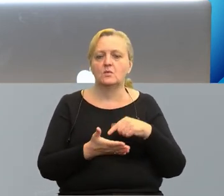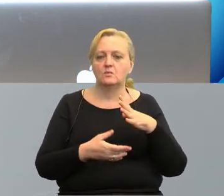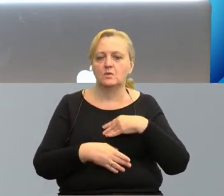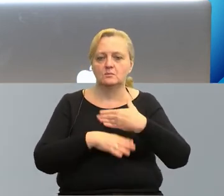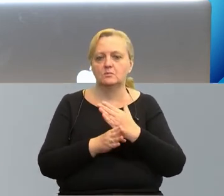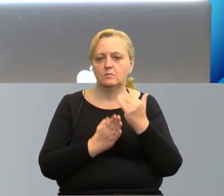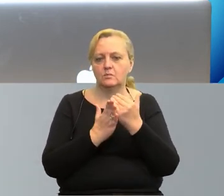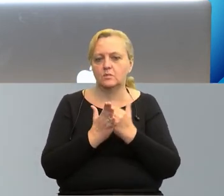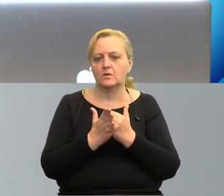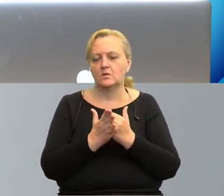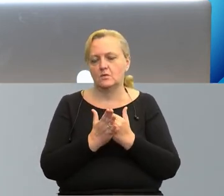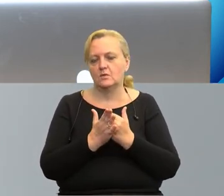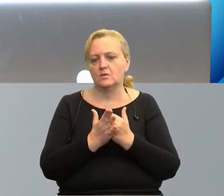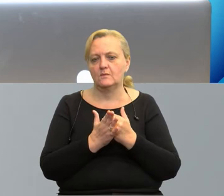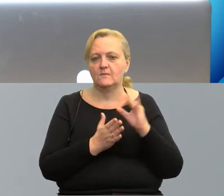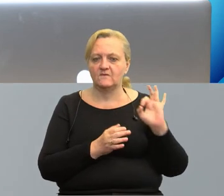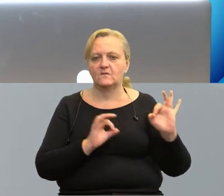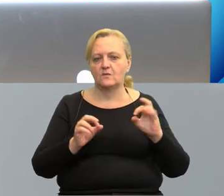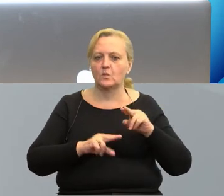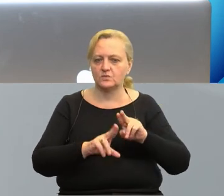programy ze swoim udziałem.